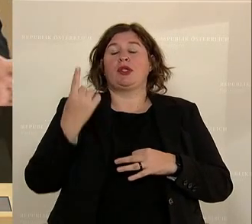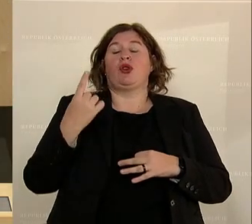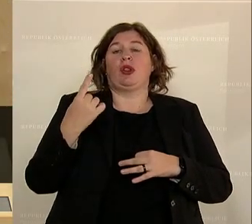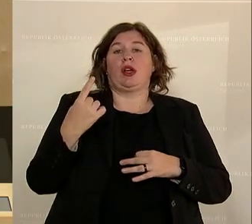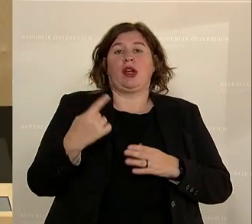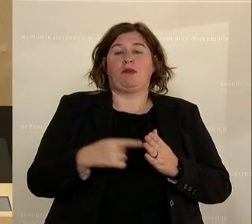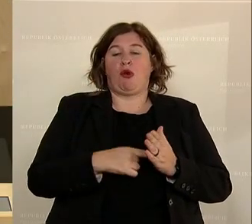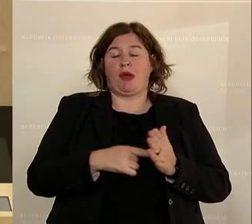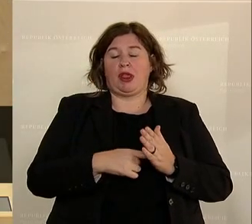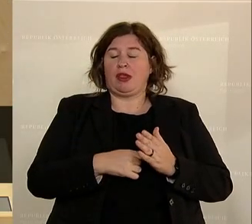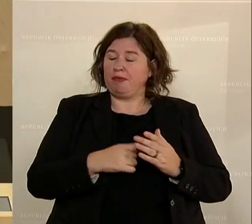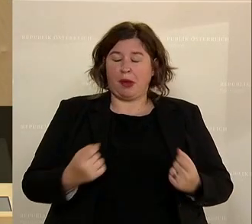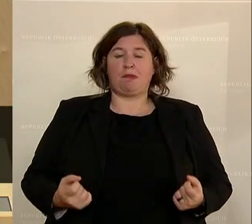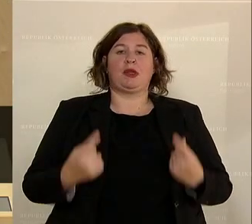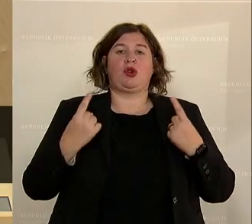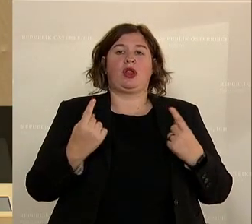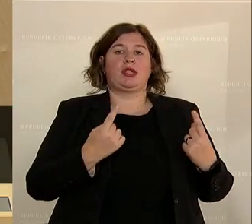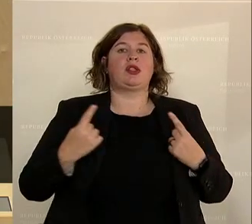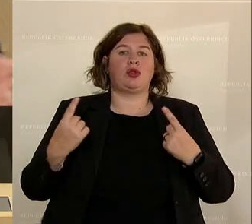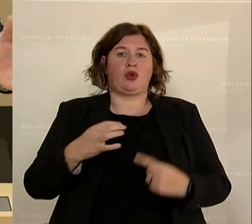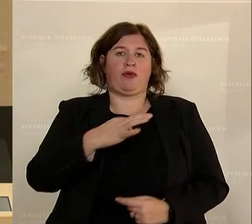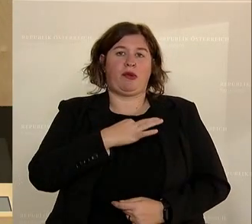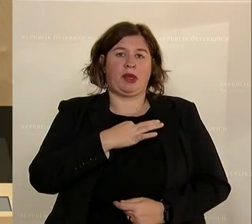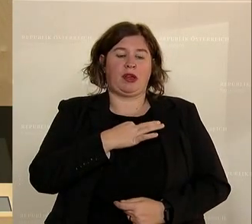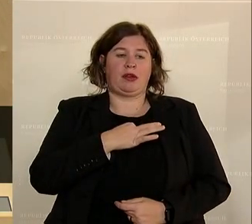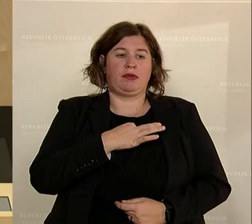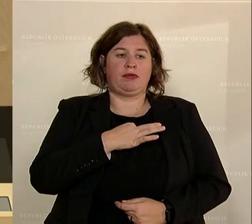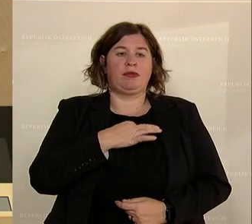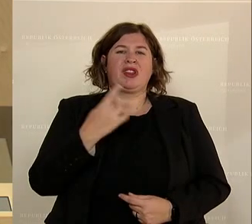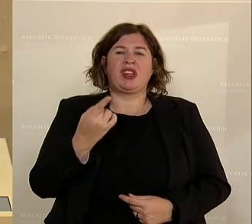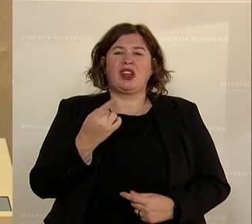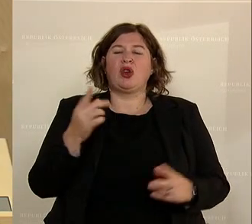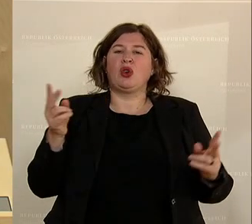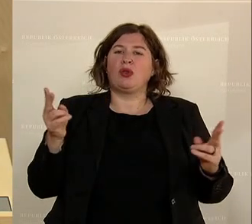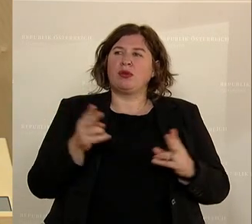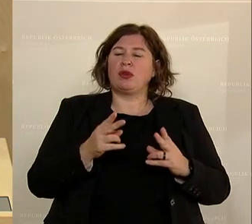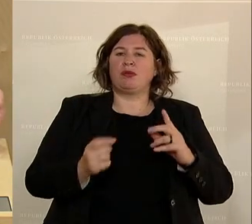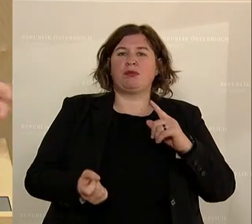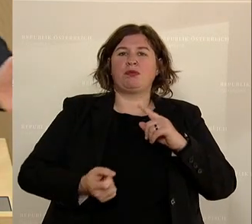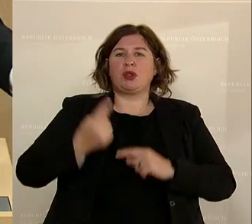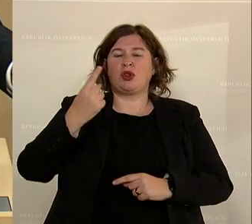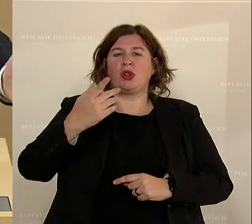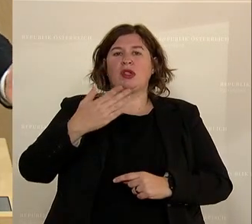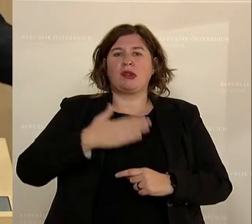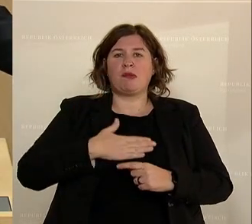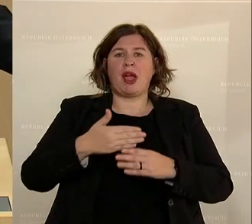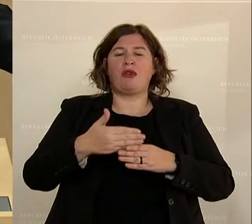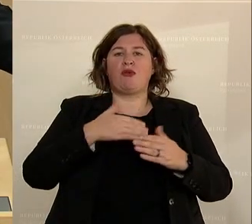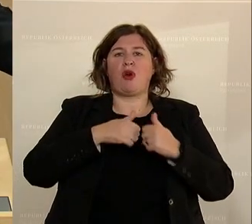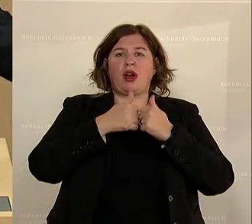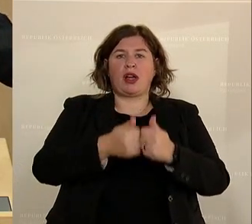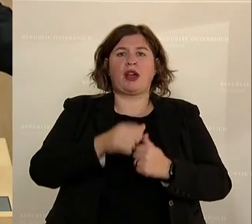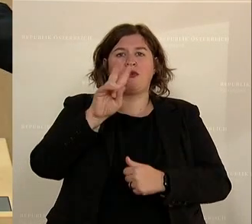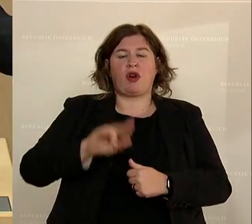etwas ganz Besonderes. Ich erlaube mir, mich eingangs ganz besonders bei meinem Vorgänger aus Vorarlberg, Dr.